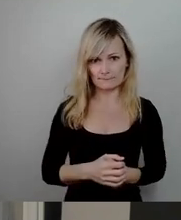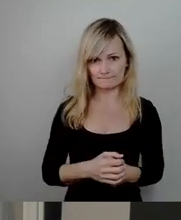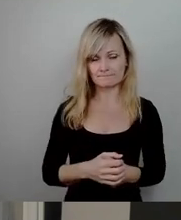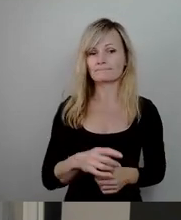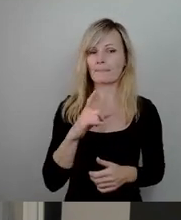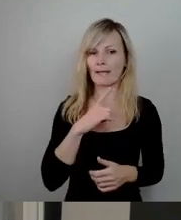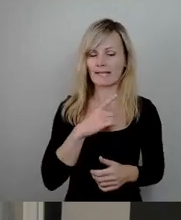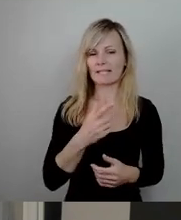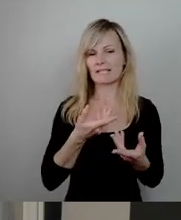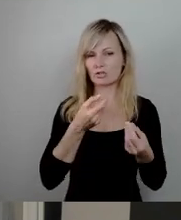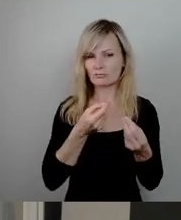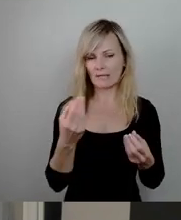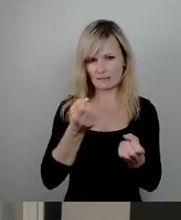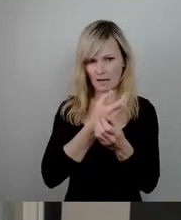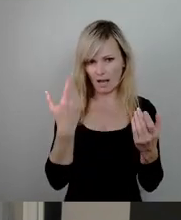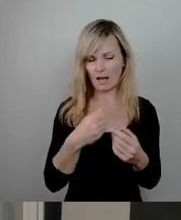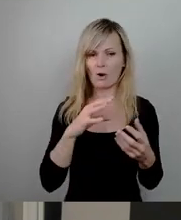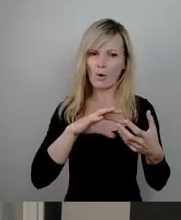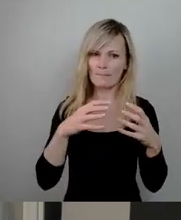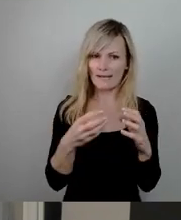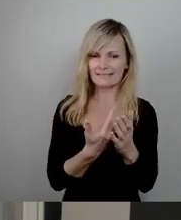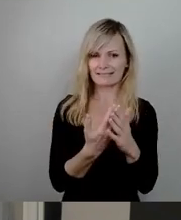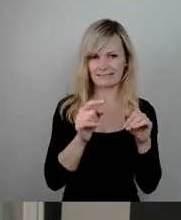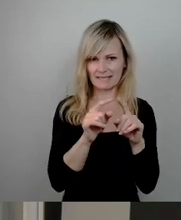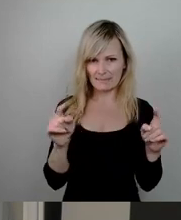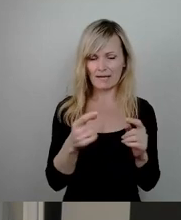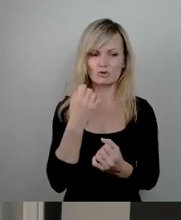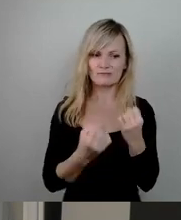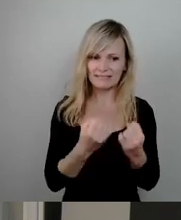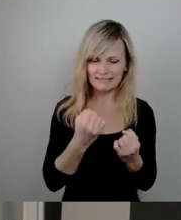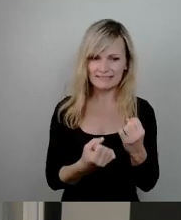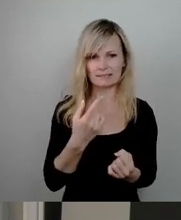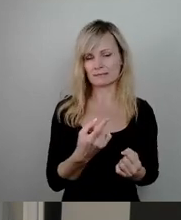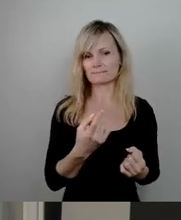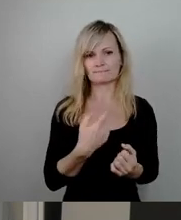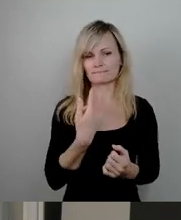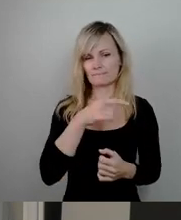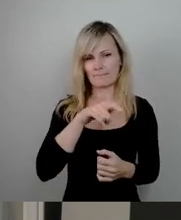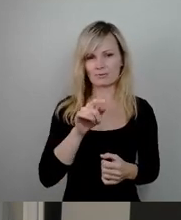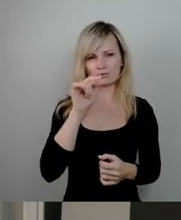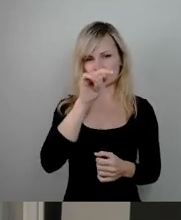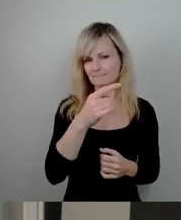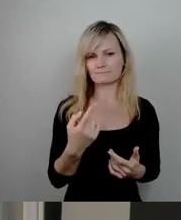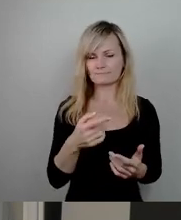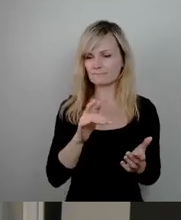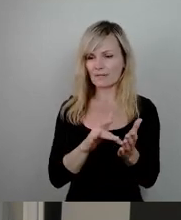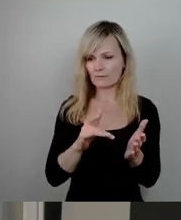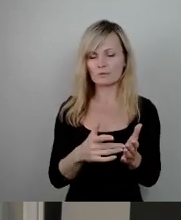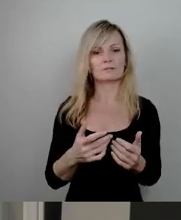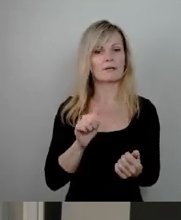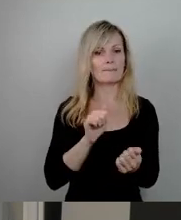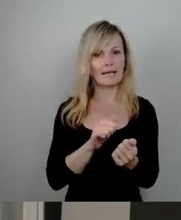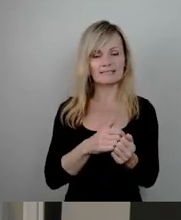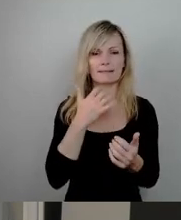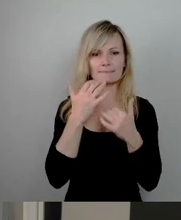auch klar geworden, die Komplexität des Themas und die Schwierigkeit können die Menschen da draußen aufgrund von Presseberichten gar nicht